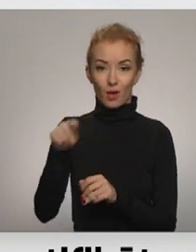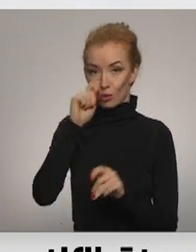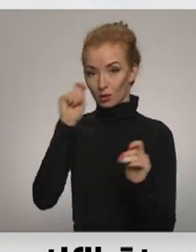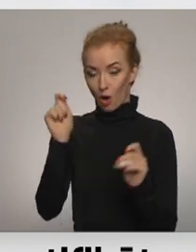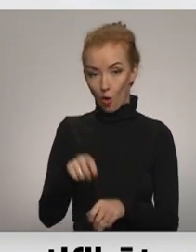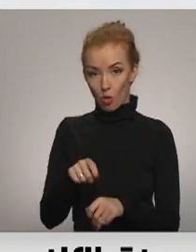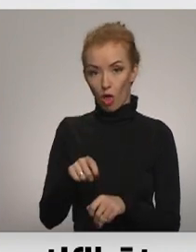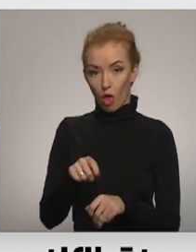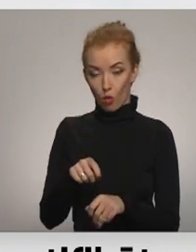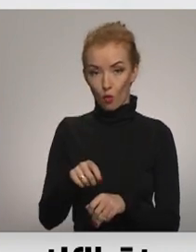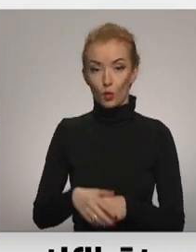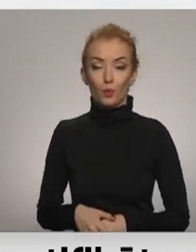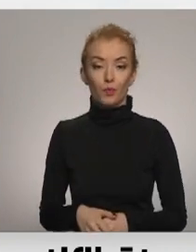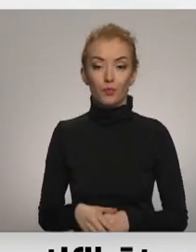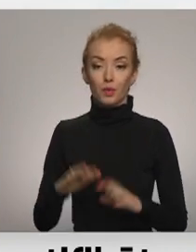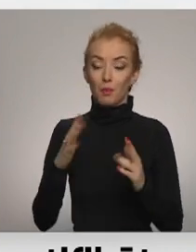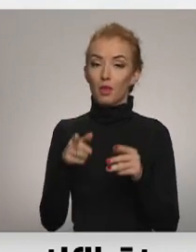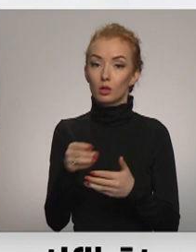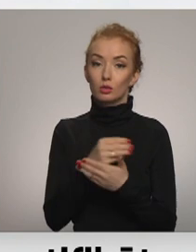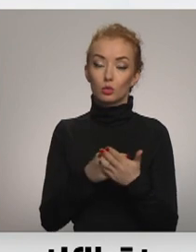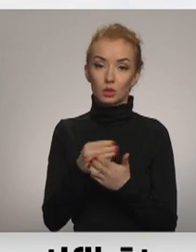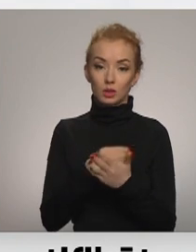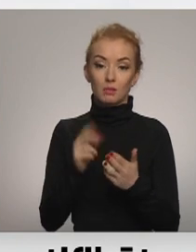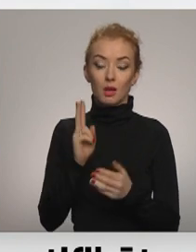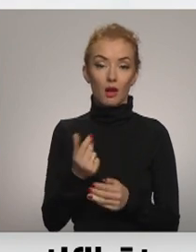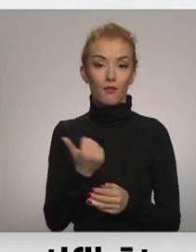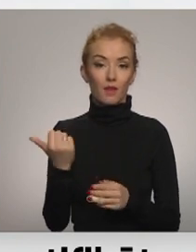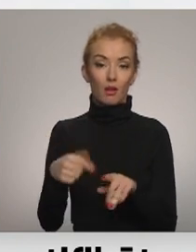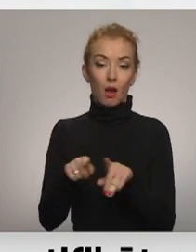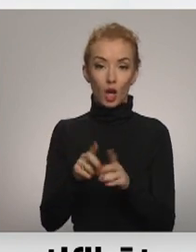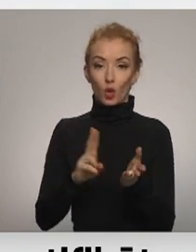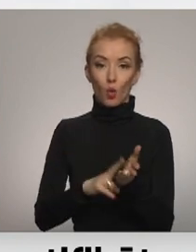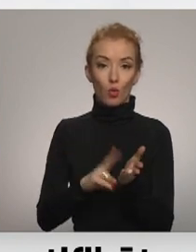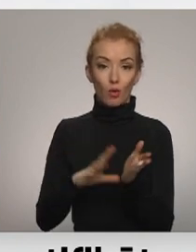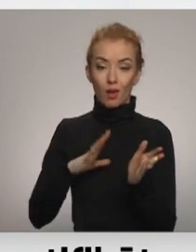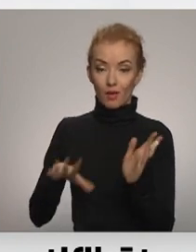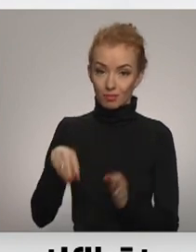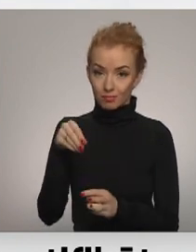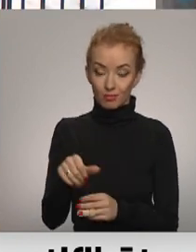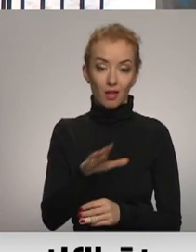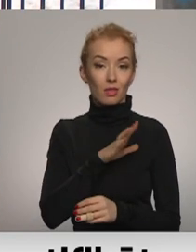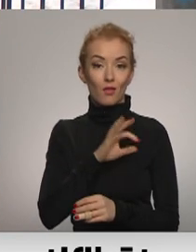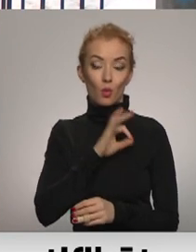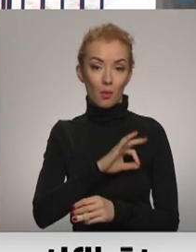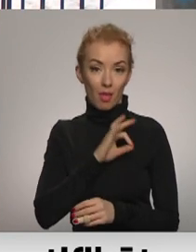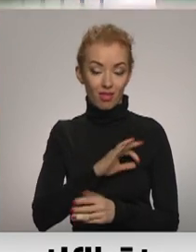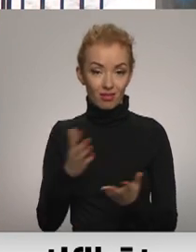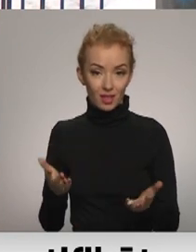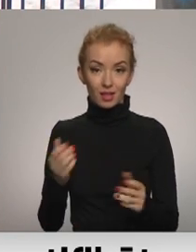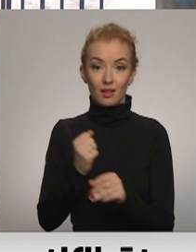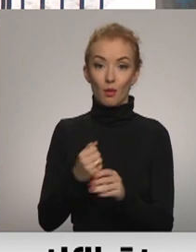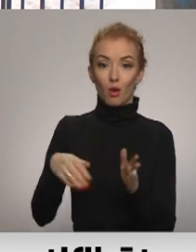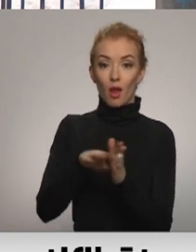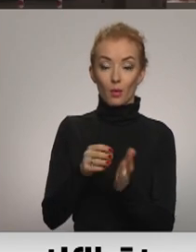konkrētā ekonomikā. Tas nozīmē to, ka viņi arī nodokļus nevarēs samaksāt, nopelnīt naudiņu. Darbu klātienē